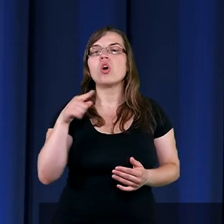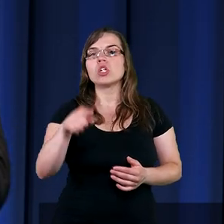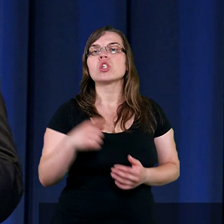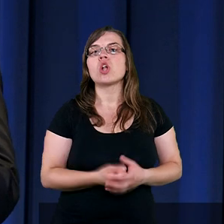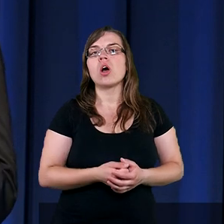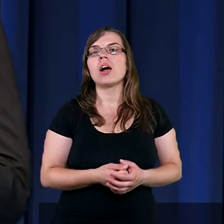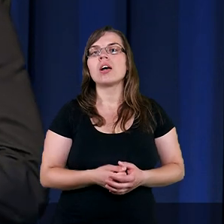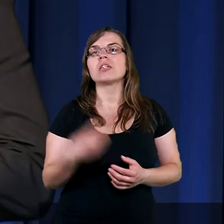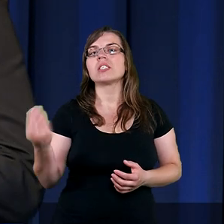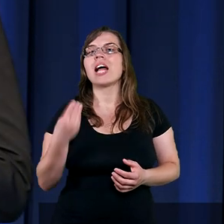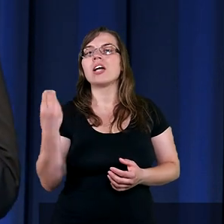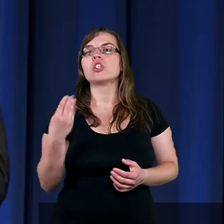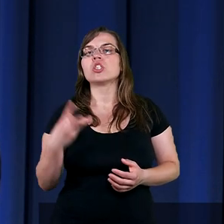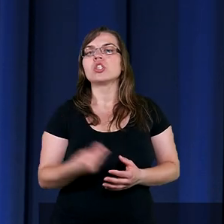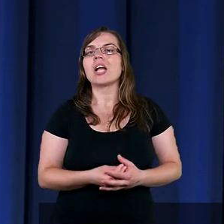wiecie,